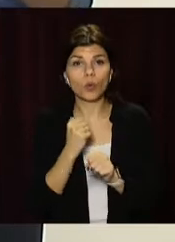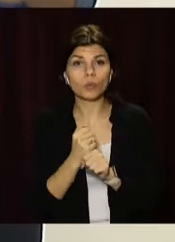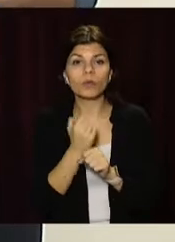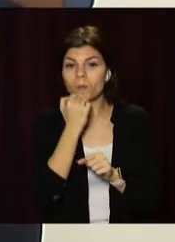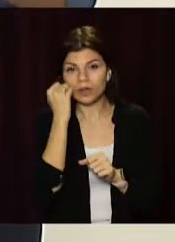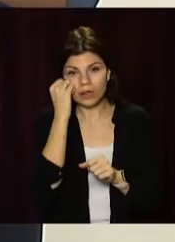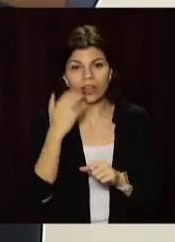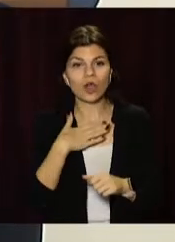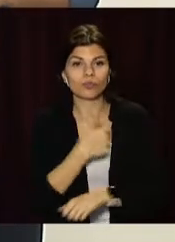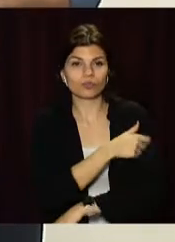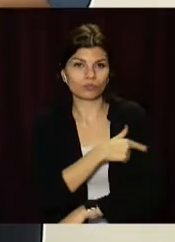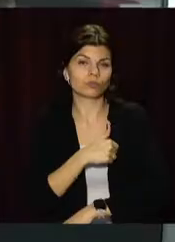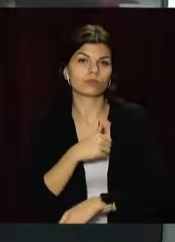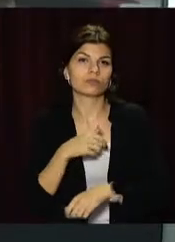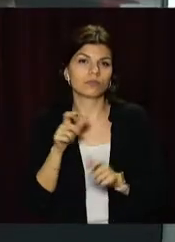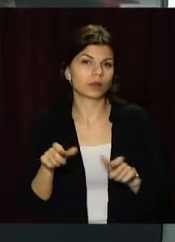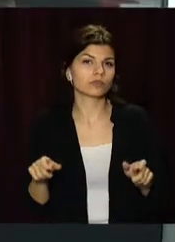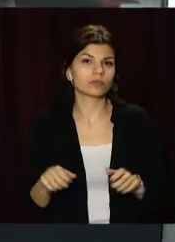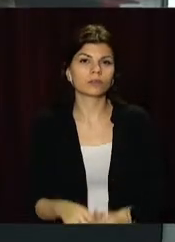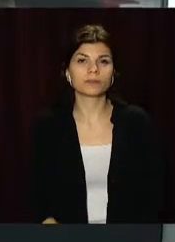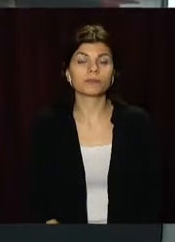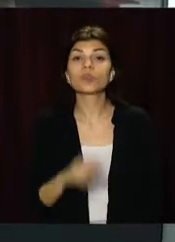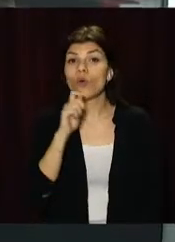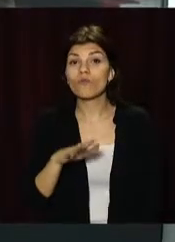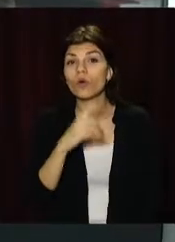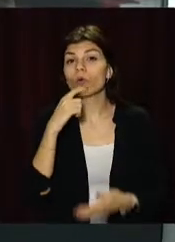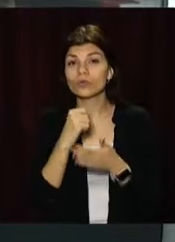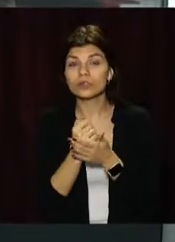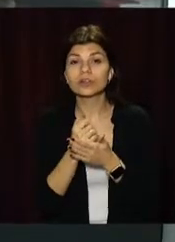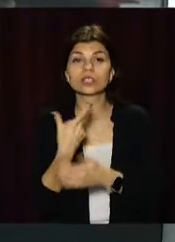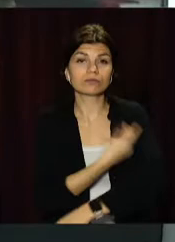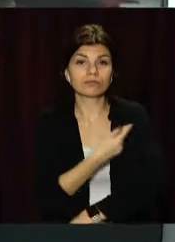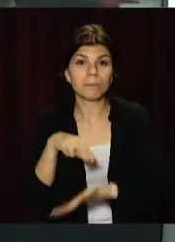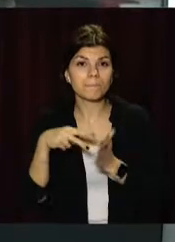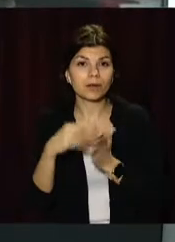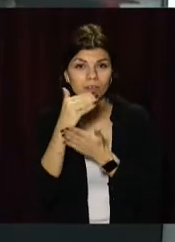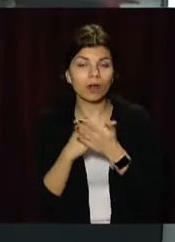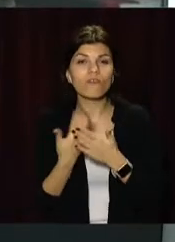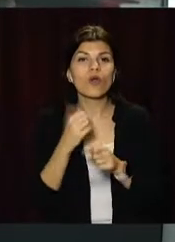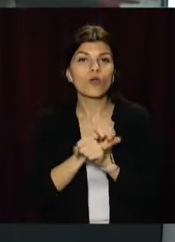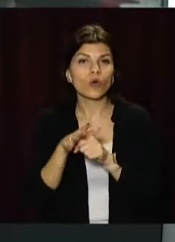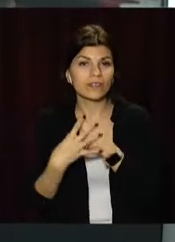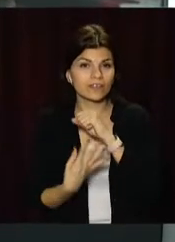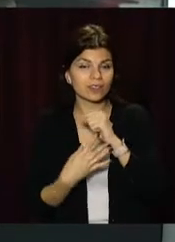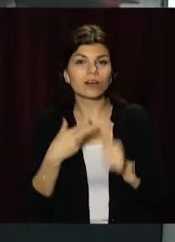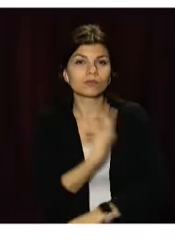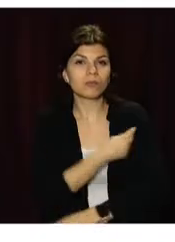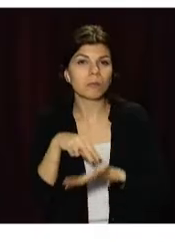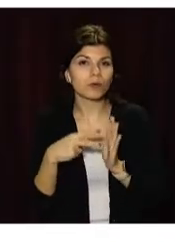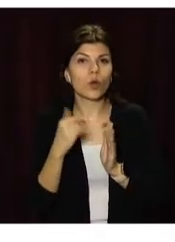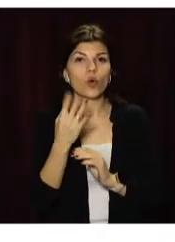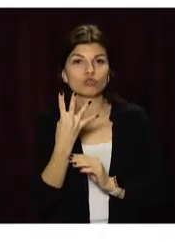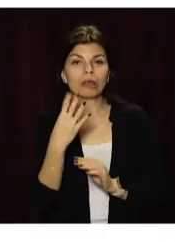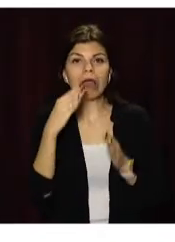завдяки нашим медичним працівникам. В Україні затвердили план щеплення населення від COVID-19. Вакцинувати планують у